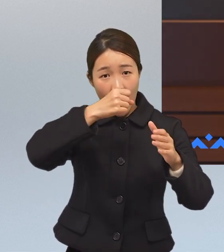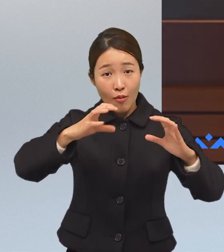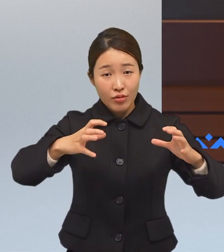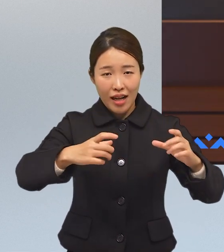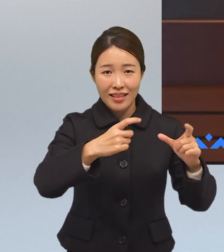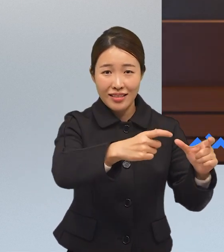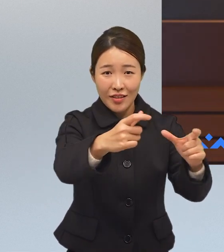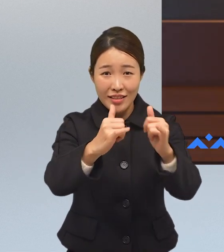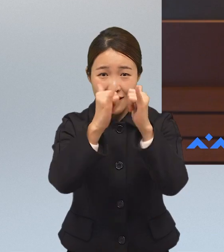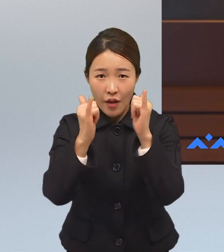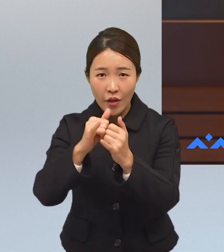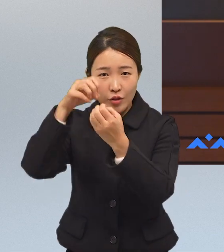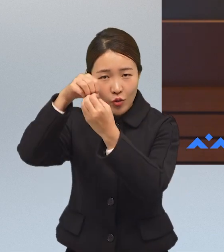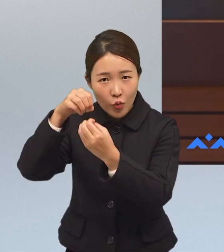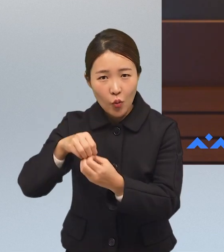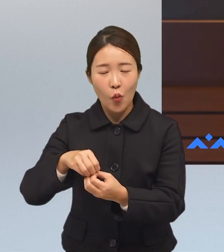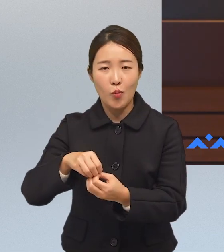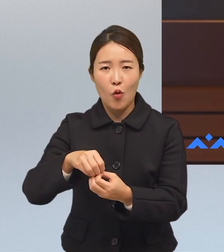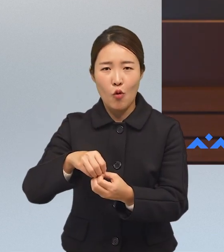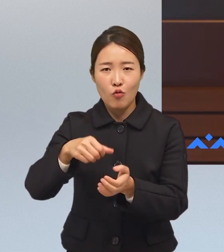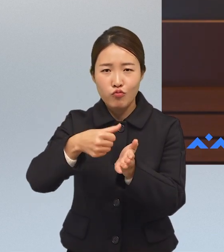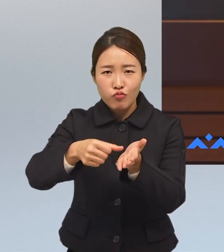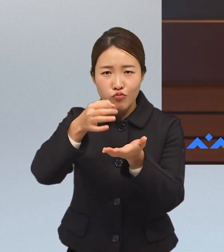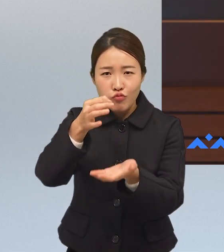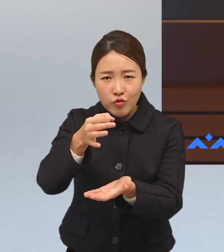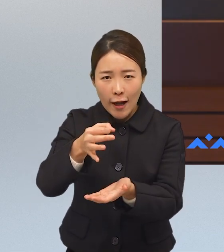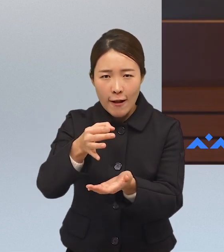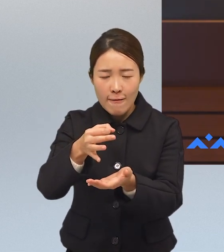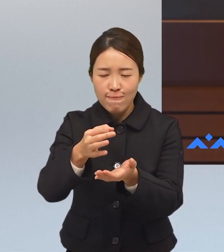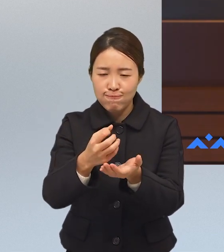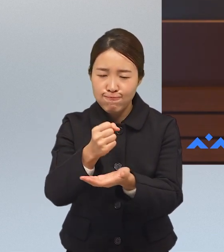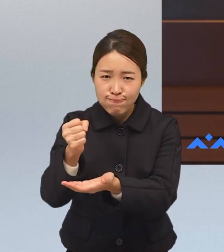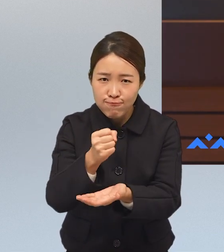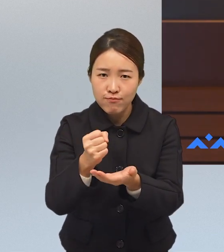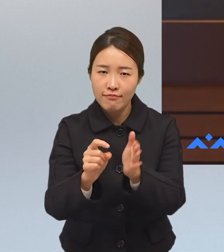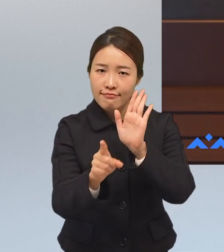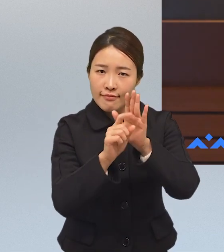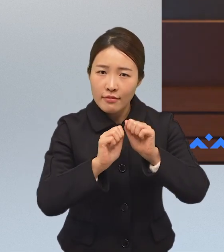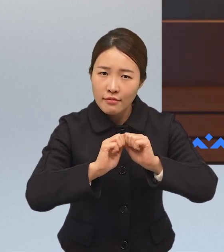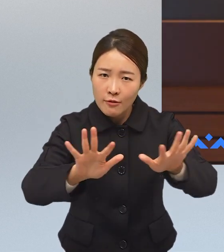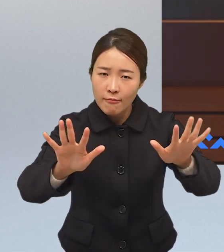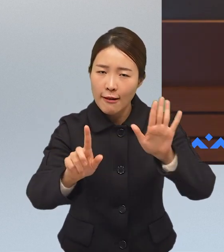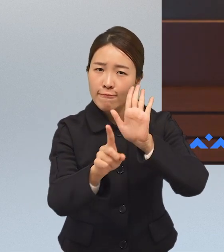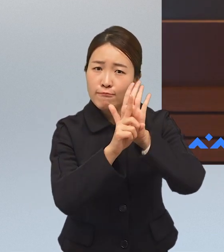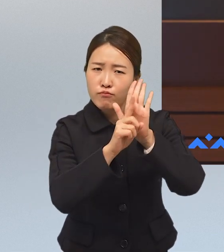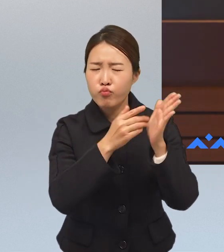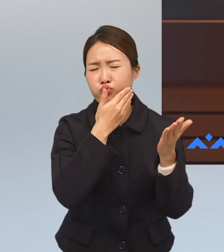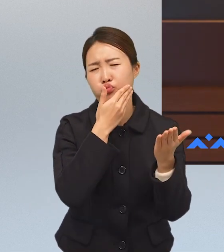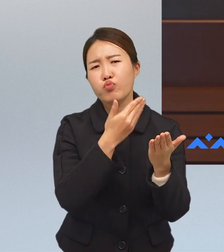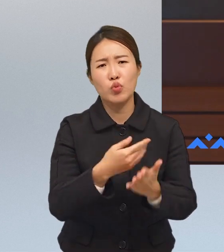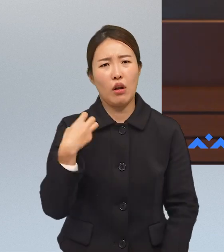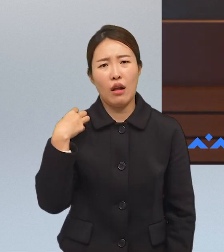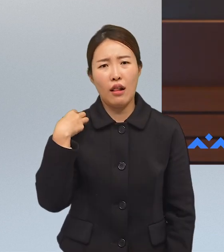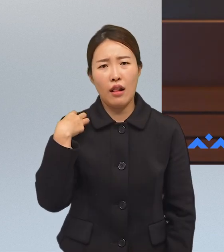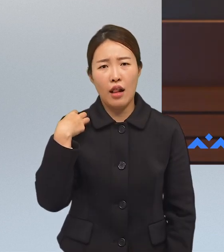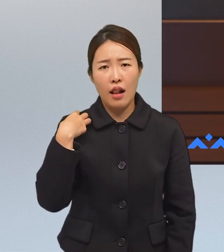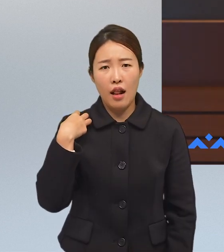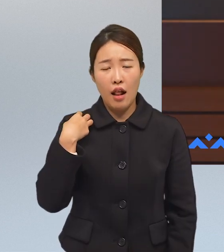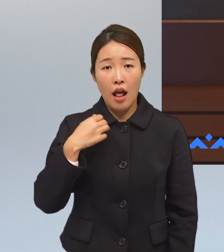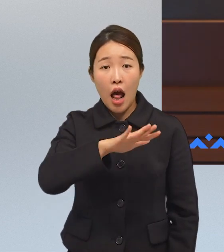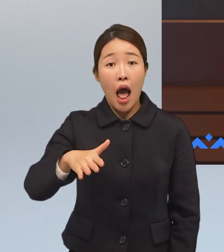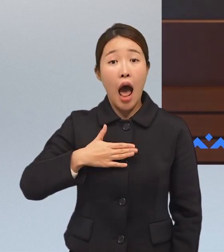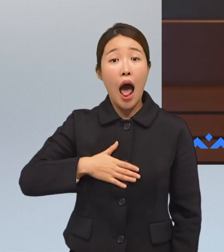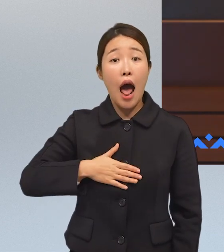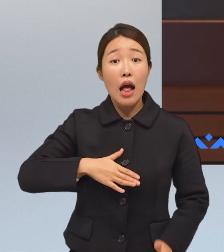음악이 지역사회의 전통과 유산을 보존하고 전파하는 데 중요한 역할을 하기 때문입니다 이는